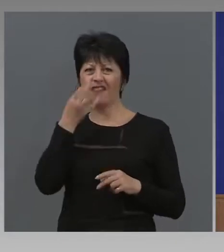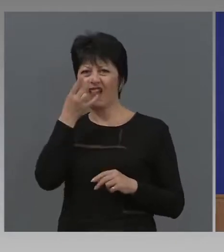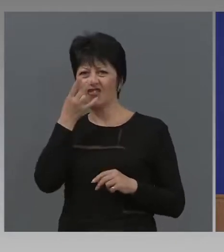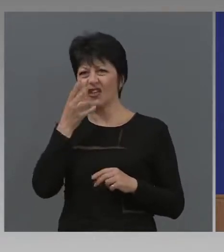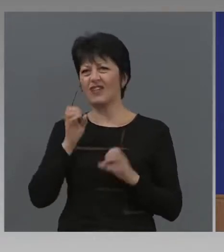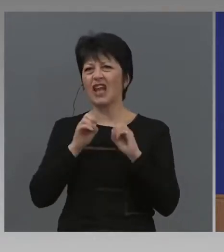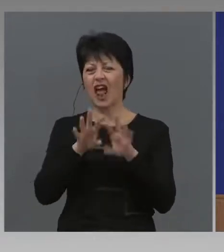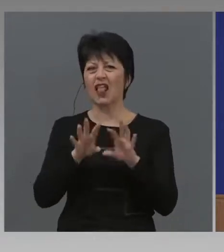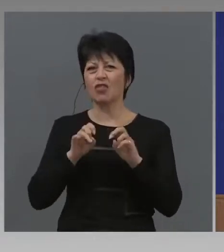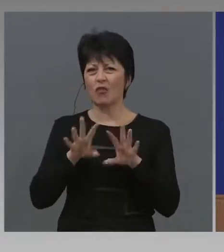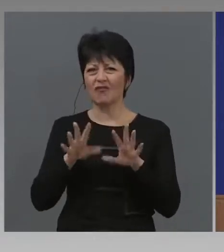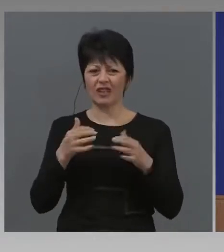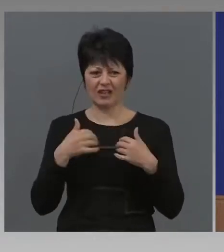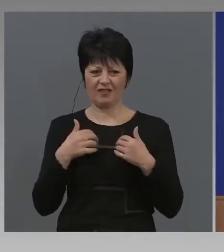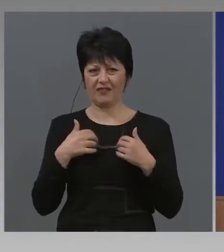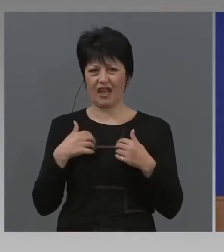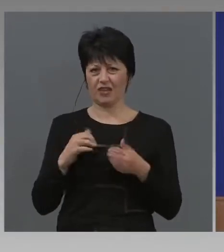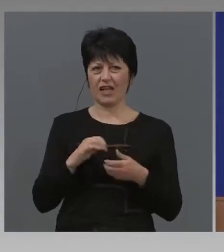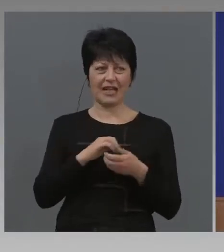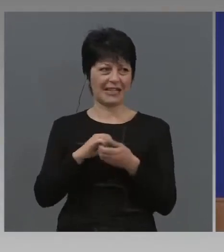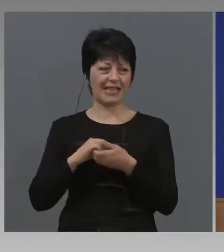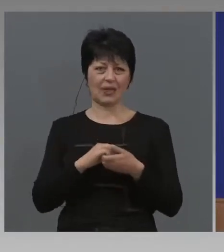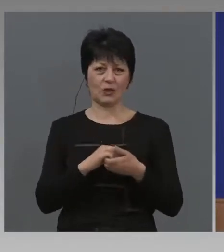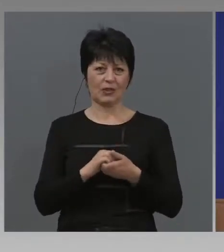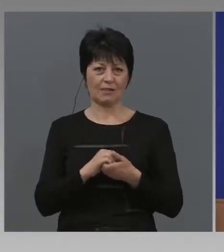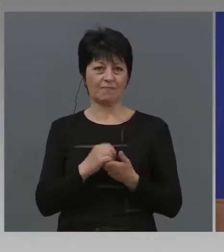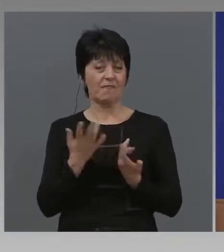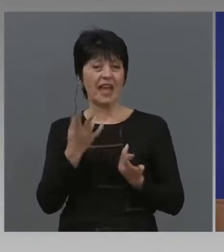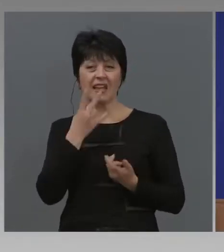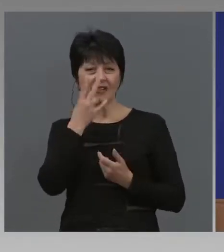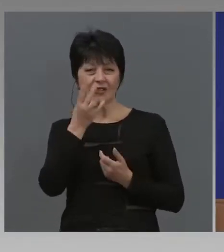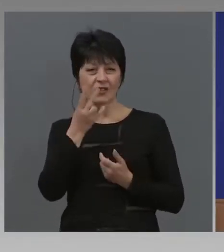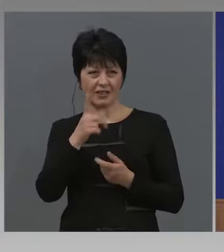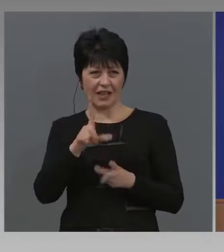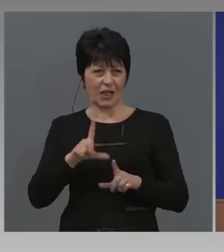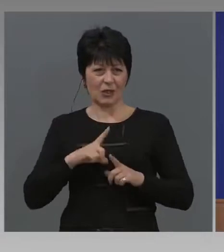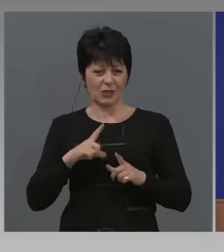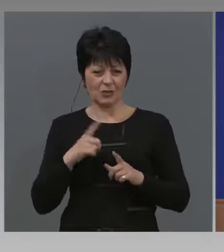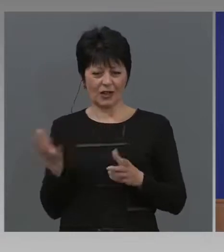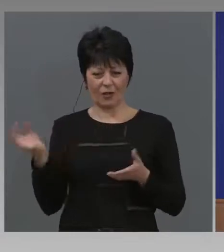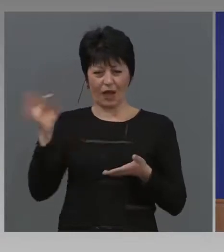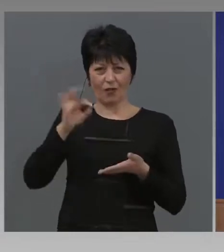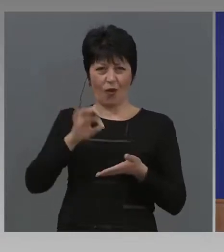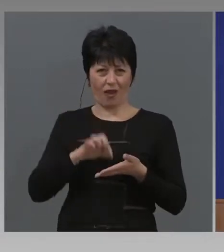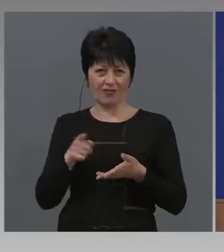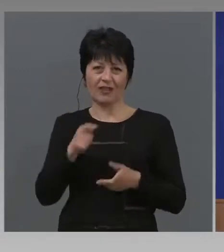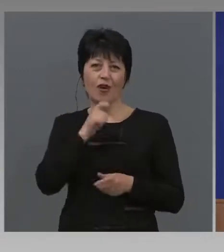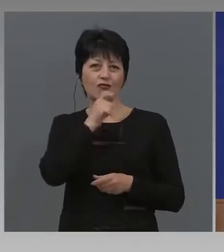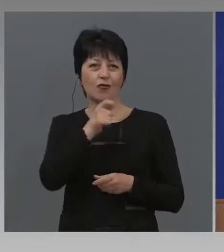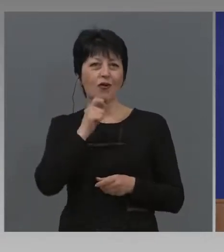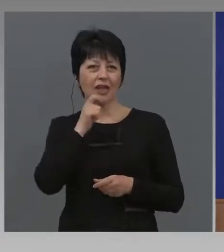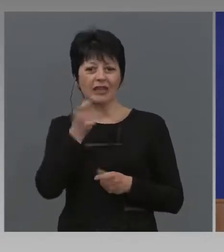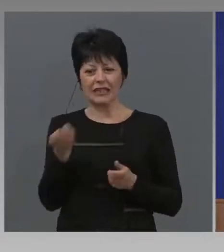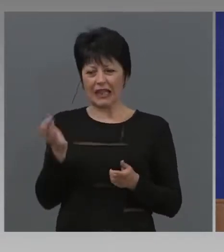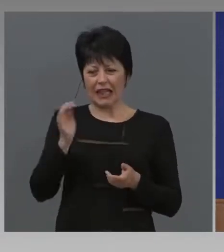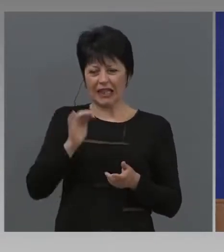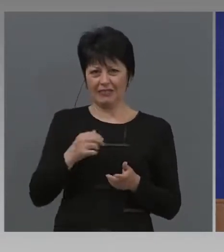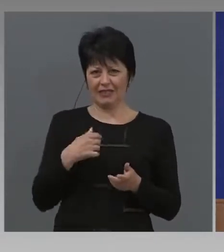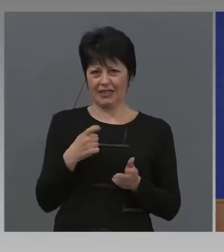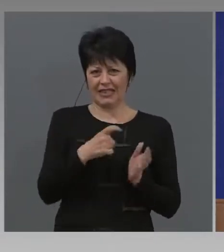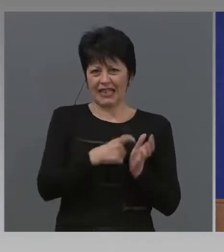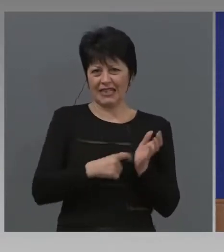доверието с нашия съюз? Не ли виждате сутрин тези журналисти, които идват тук с нагласата да се заяждат или изпълняват